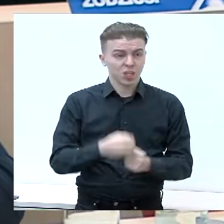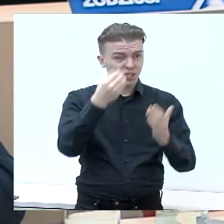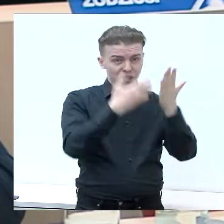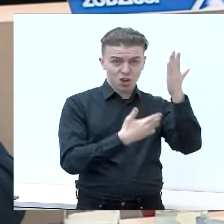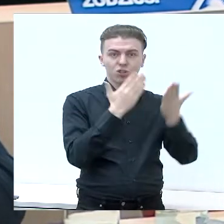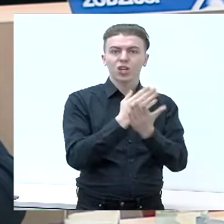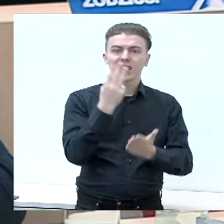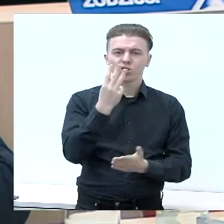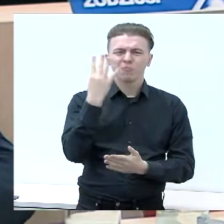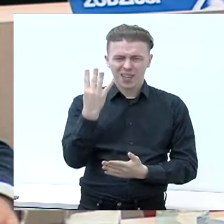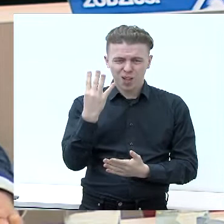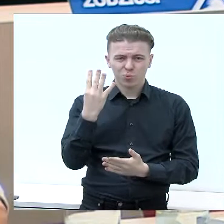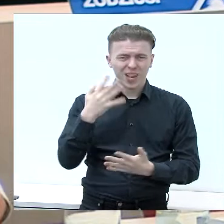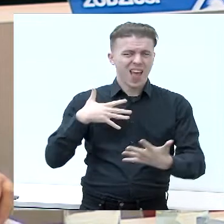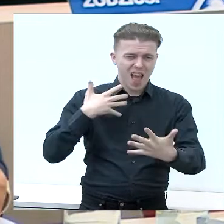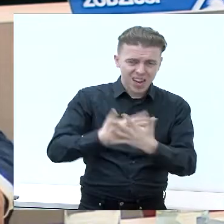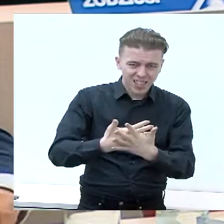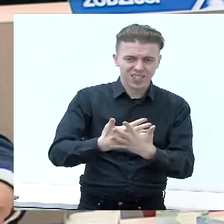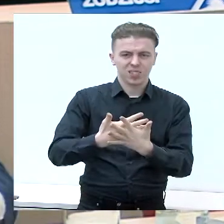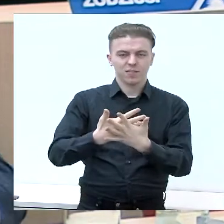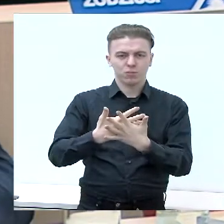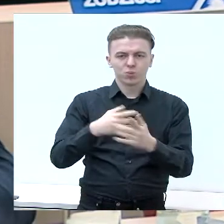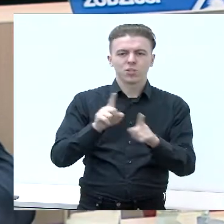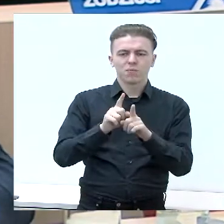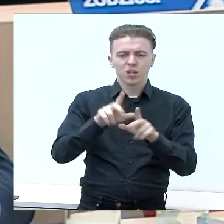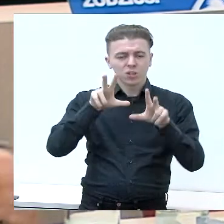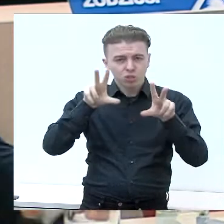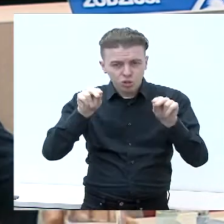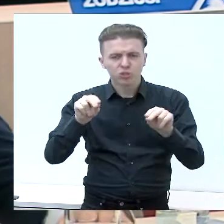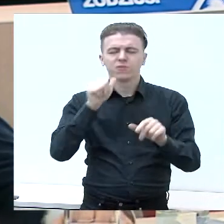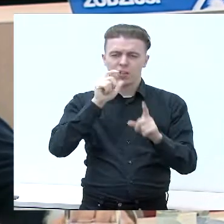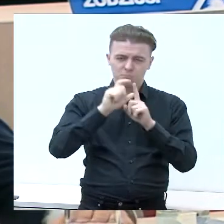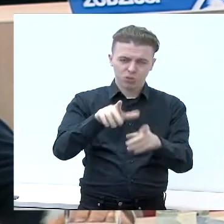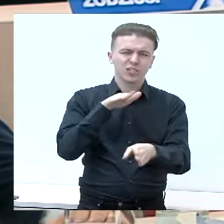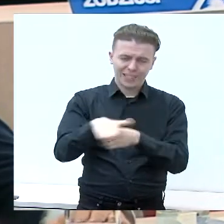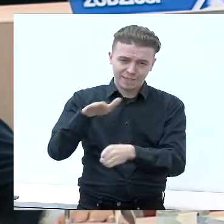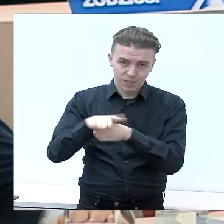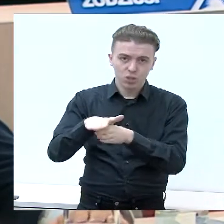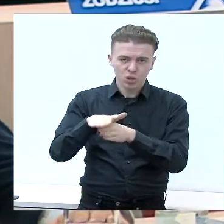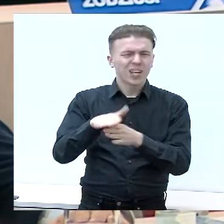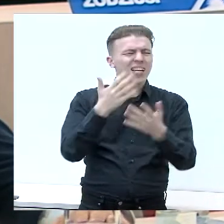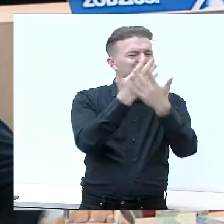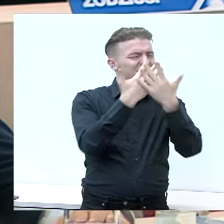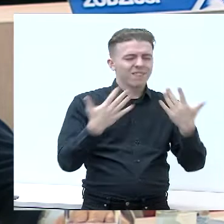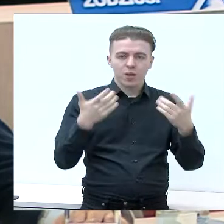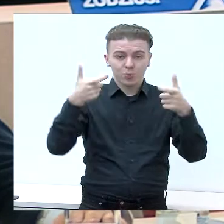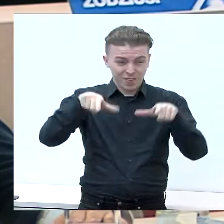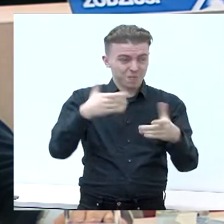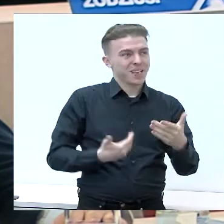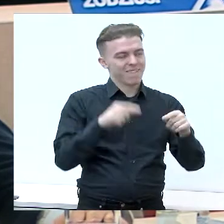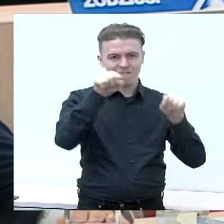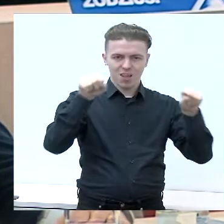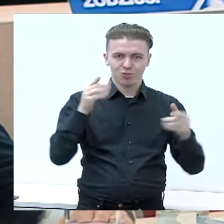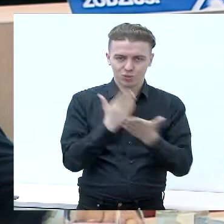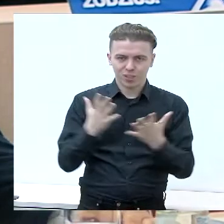34 aktyvus, atsakantys su savo žodžius kandidatai iš įvairių kalvarijose valdybės vietovių. Iš jų